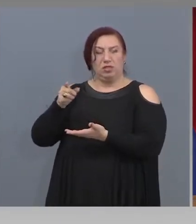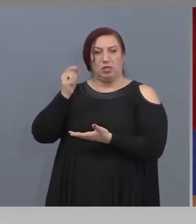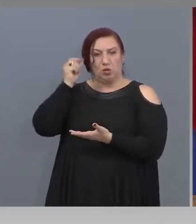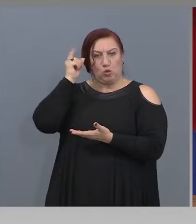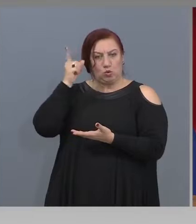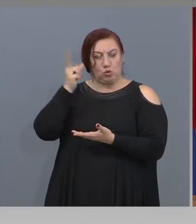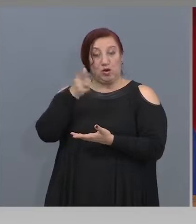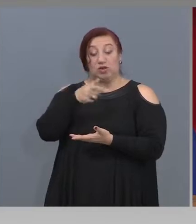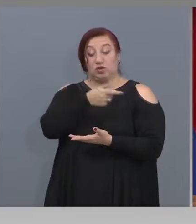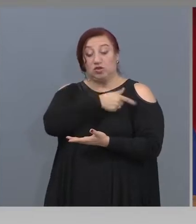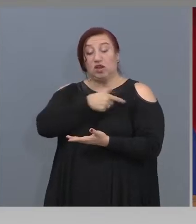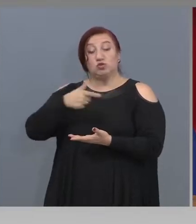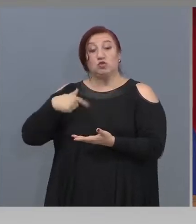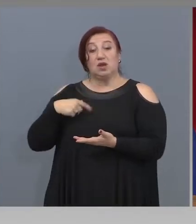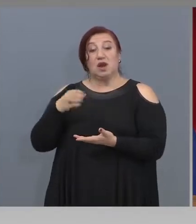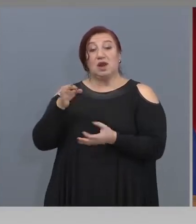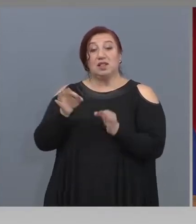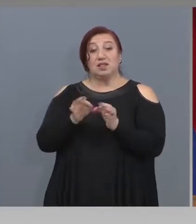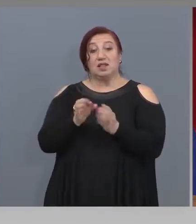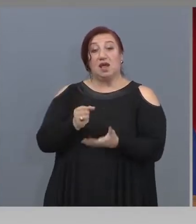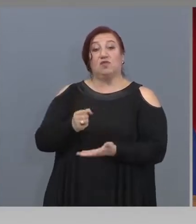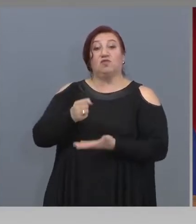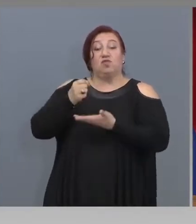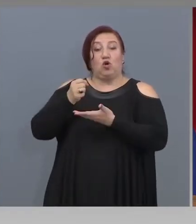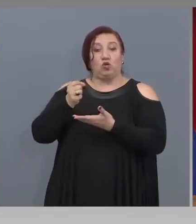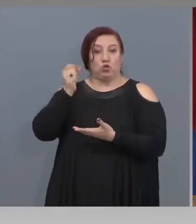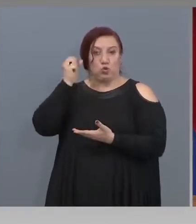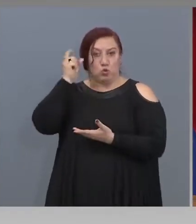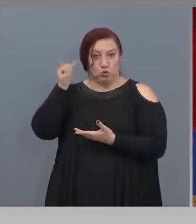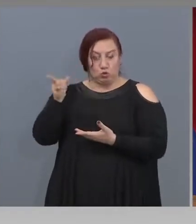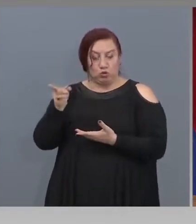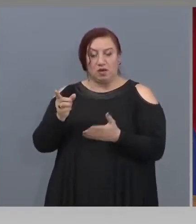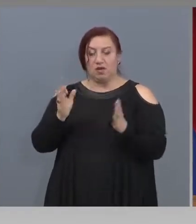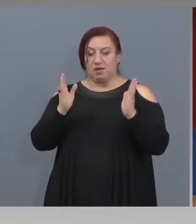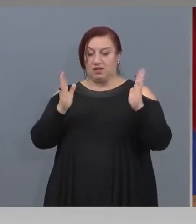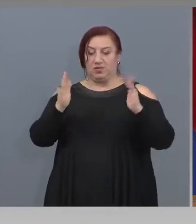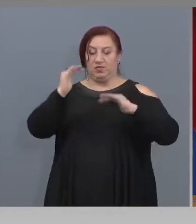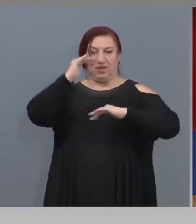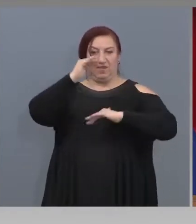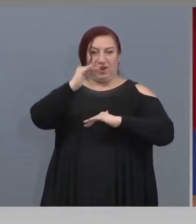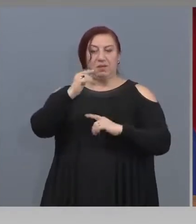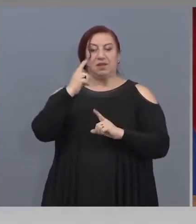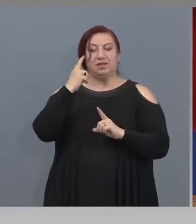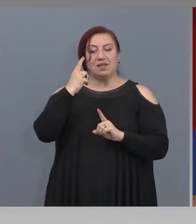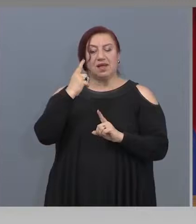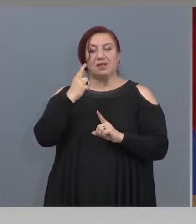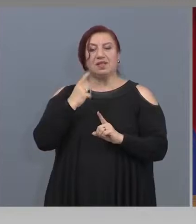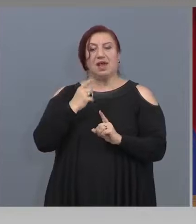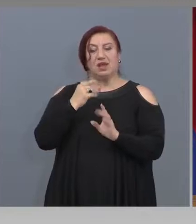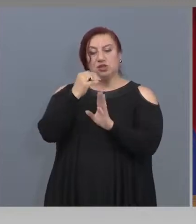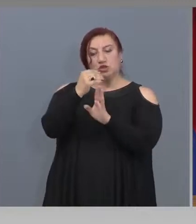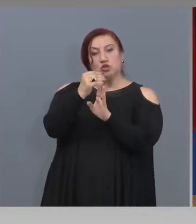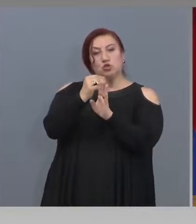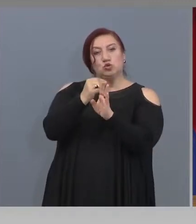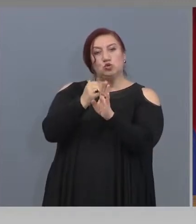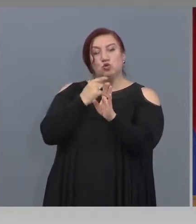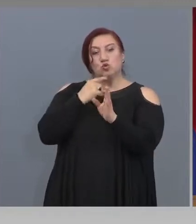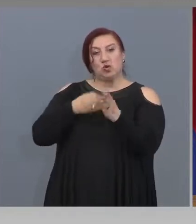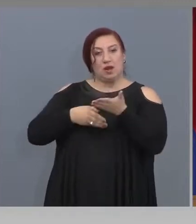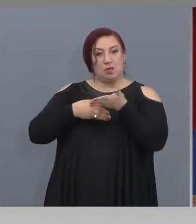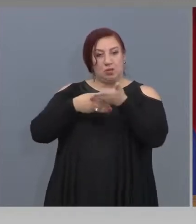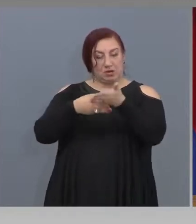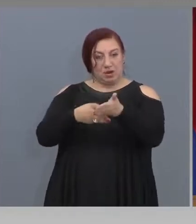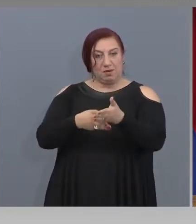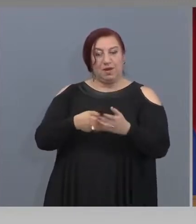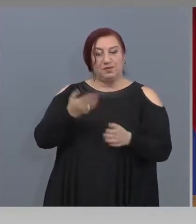Национален фонд Култура, в рамките на една структурна подкрепа. Ако първата с